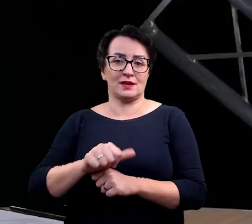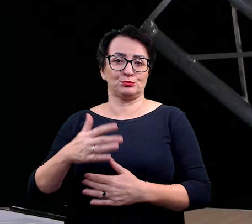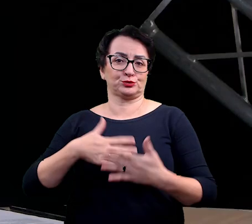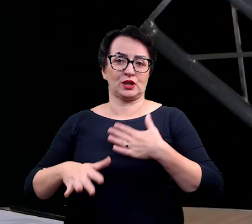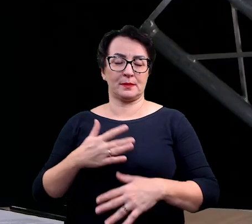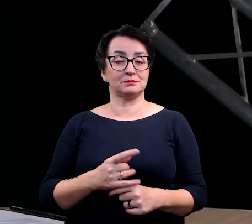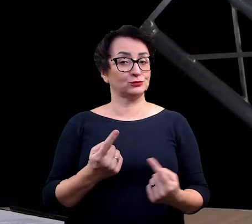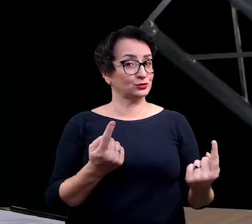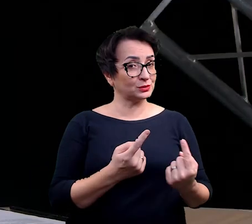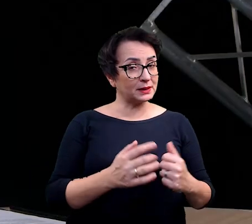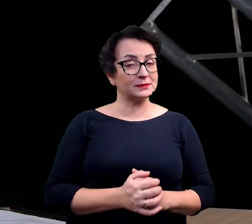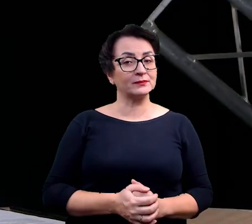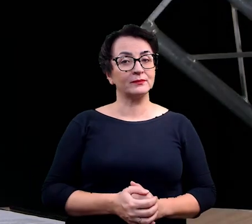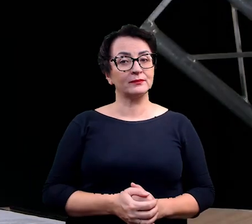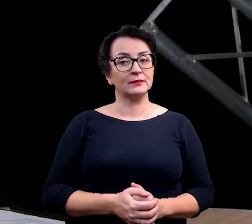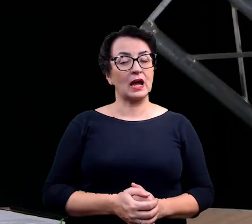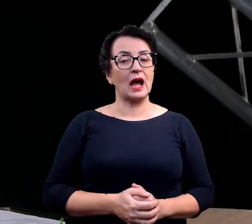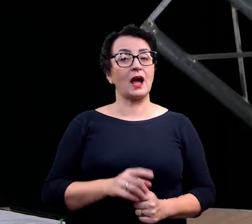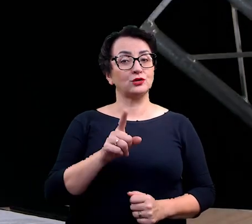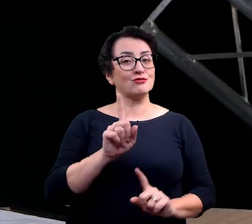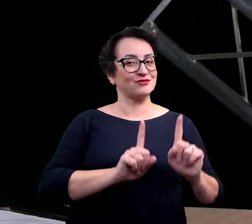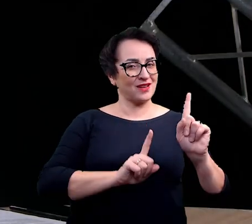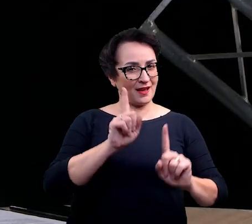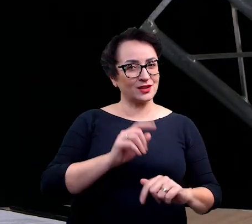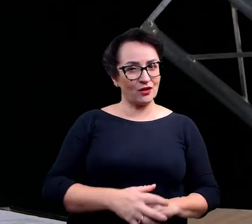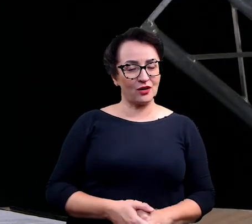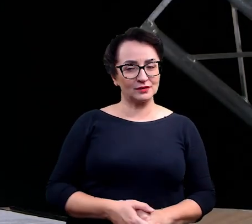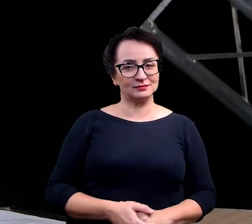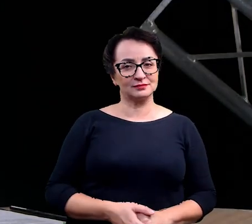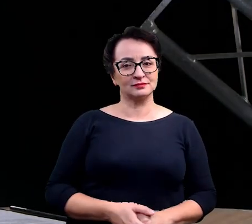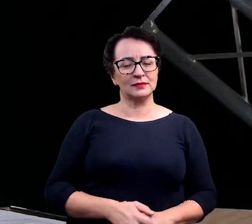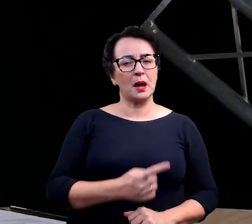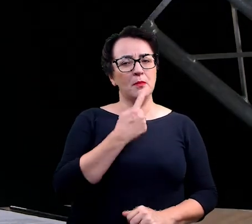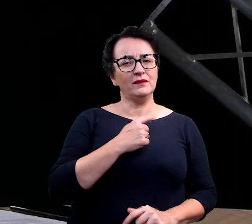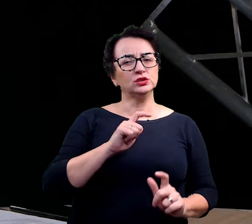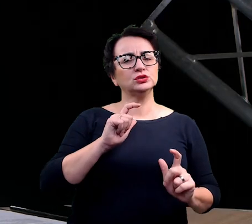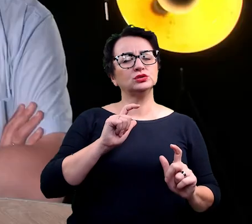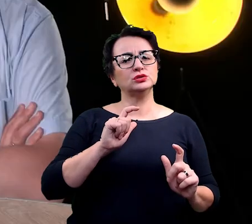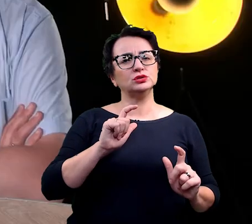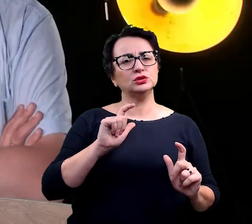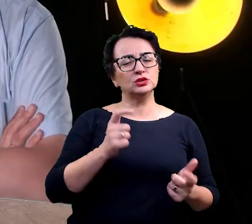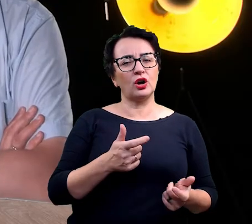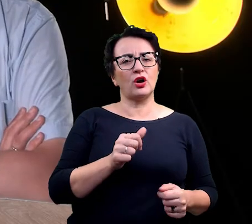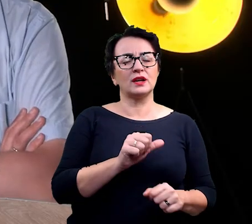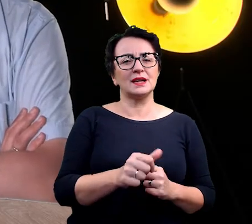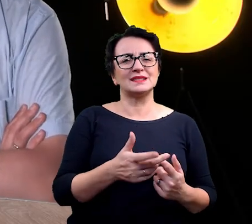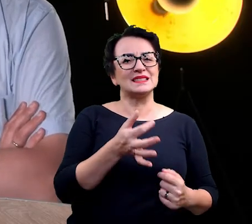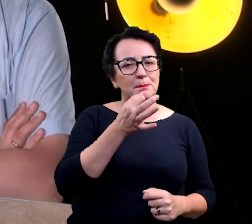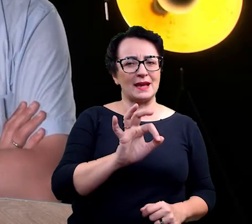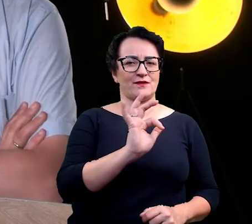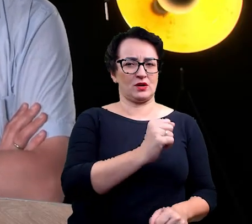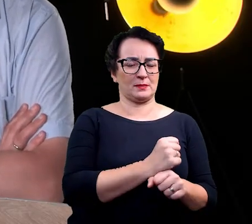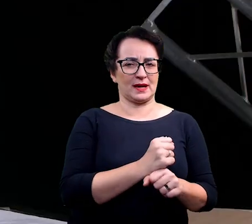czasem rzadkość. A powiedz mi, co takiego... Czy jest coś, co cię nuży w pracy naukowca? Nie. Nie.